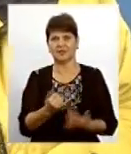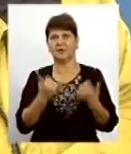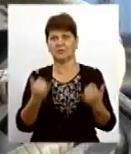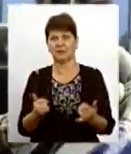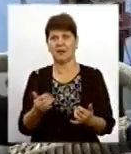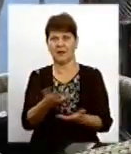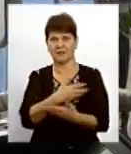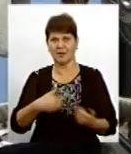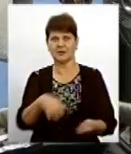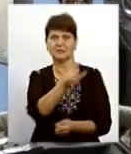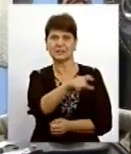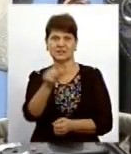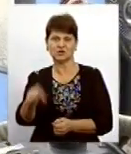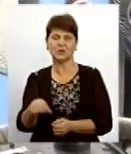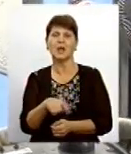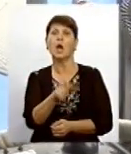пасажирів.